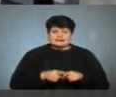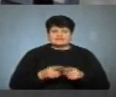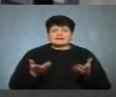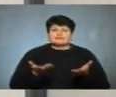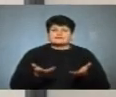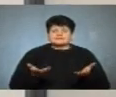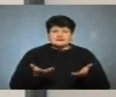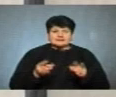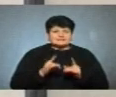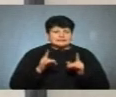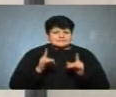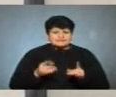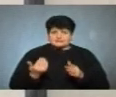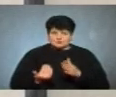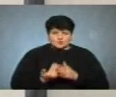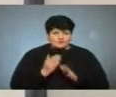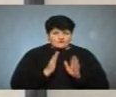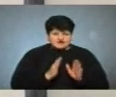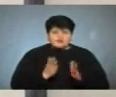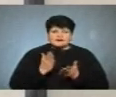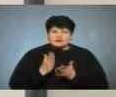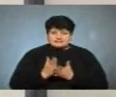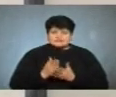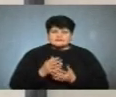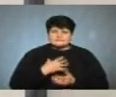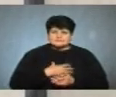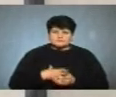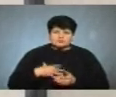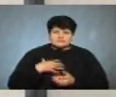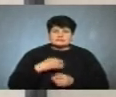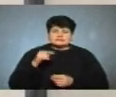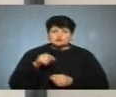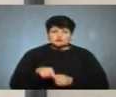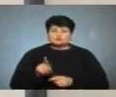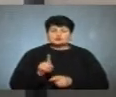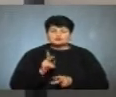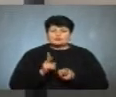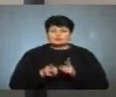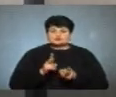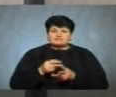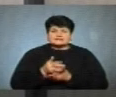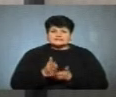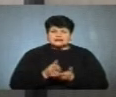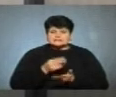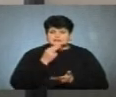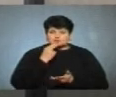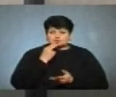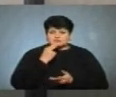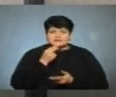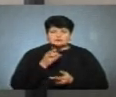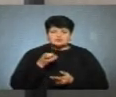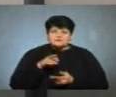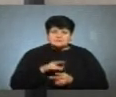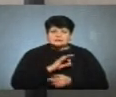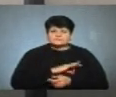яка не тільки є новою, але вона і є актуальною для того, щоб готувати якісні продукти харчування, які